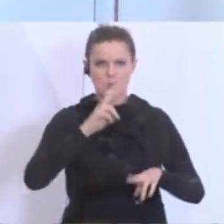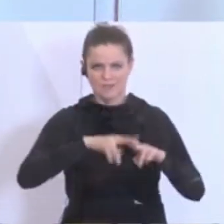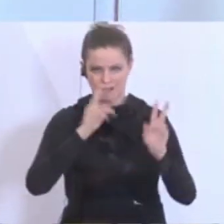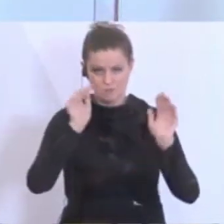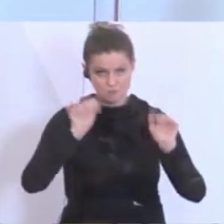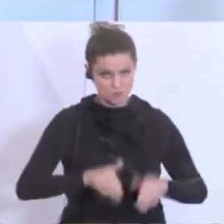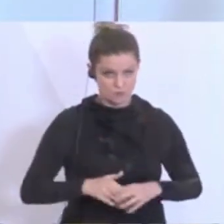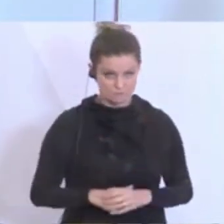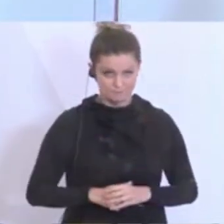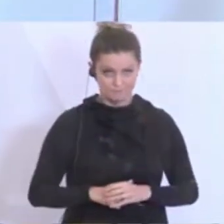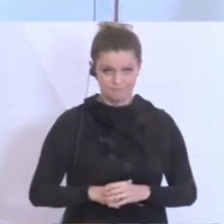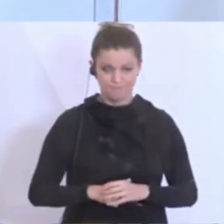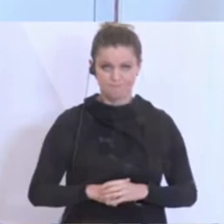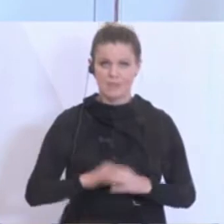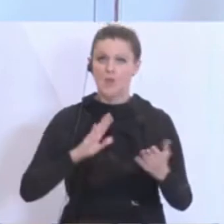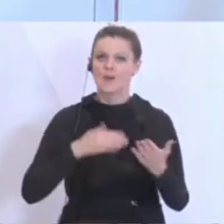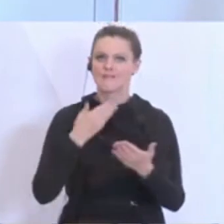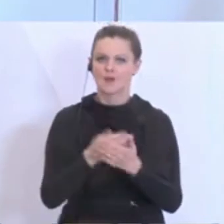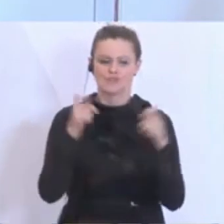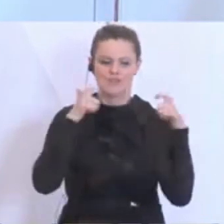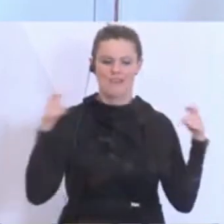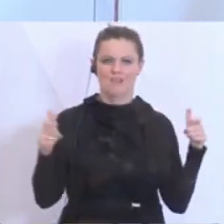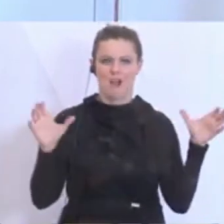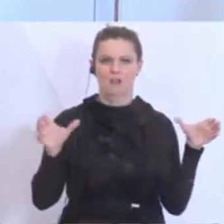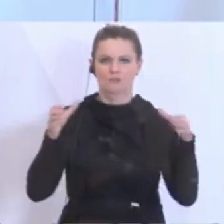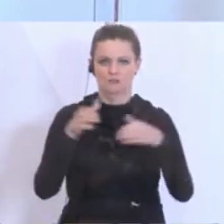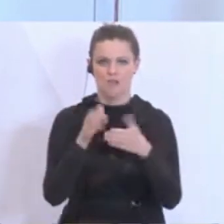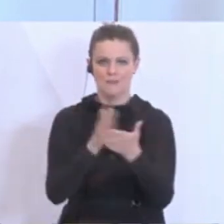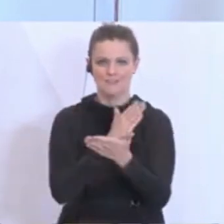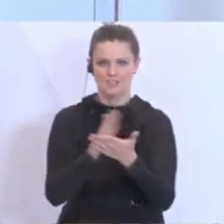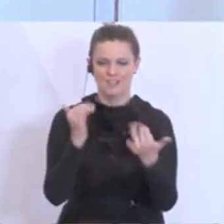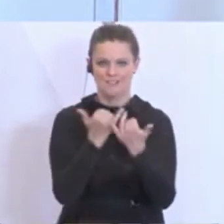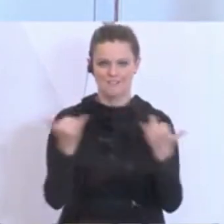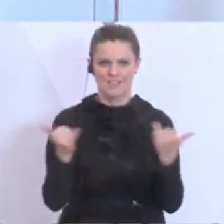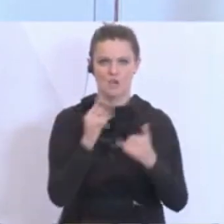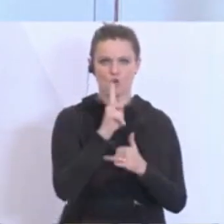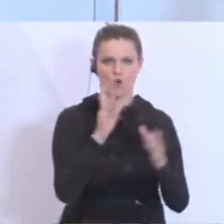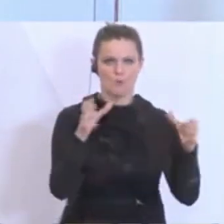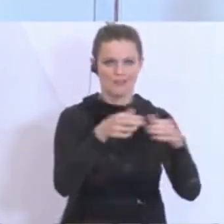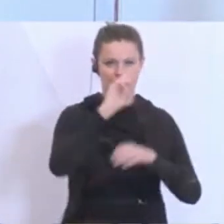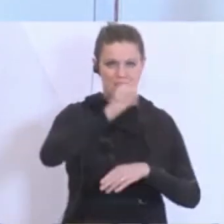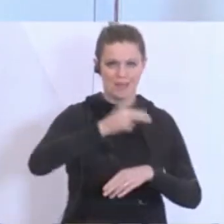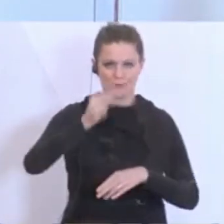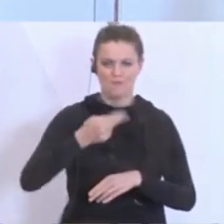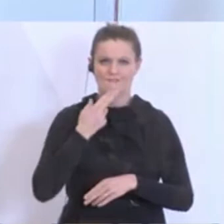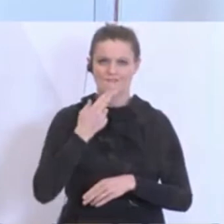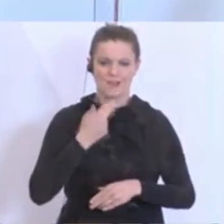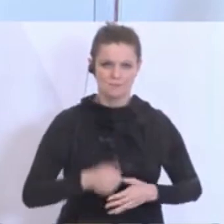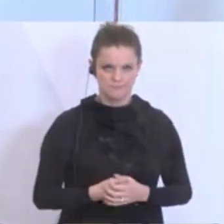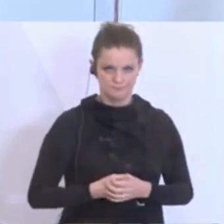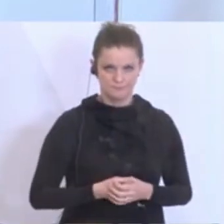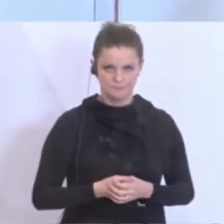Vorschlag des Generalstabes entschieden, dass folgende Kompanien einberufen werden.